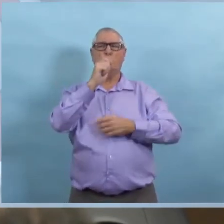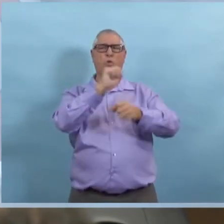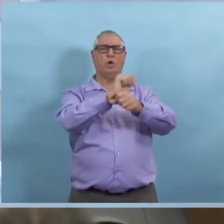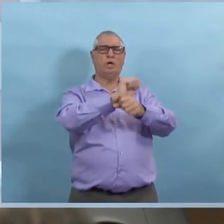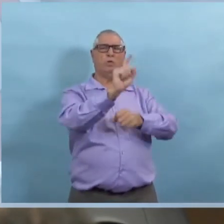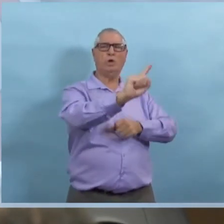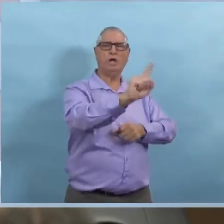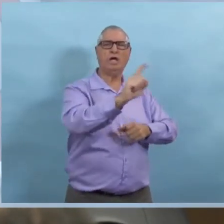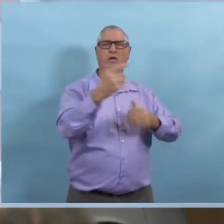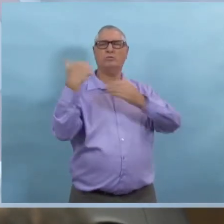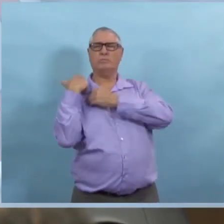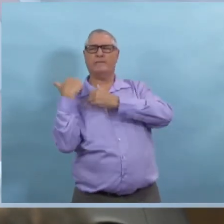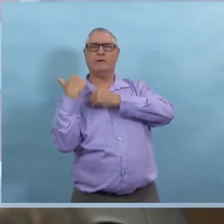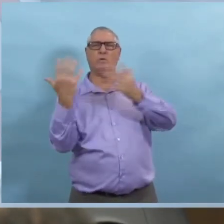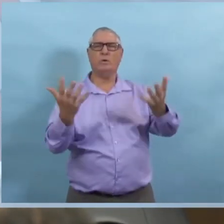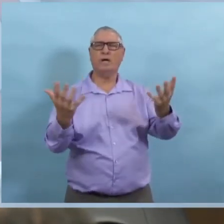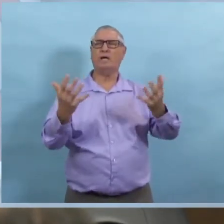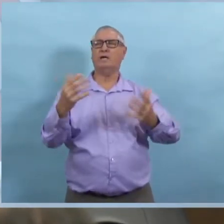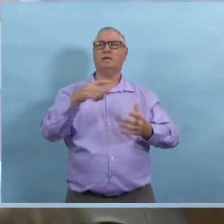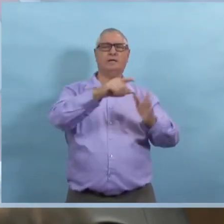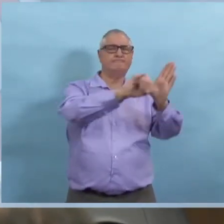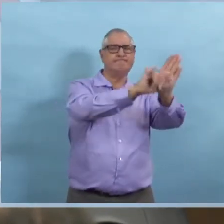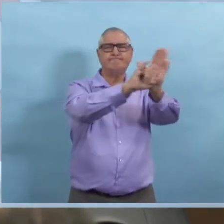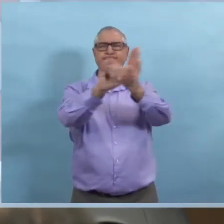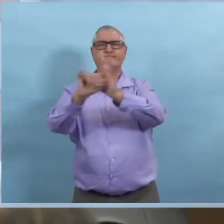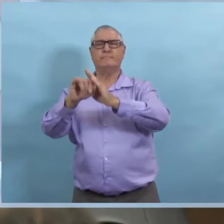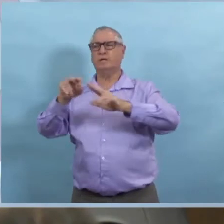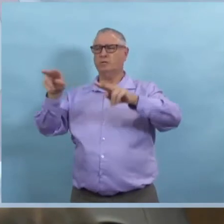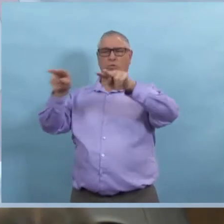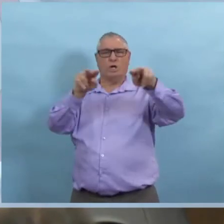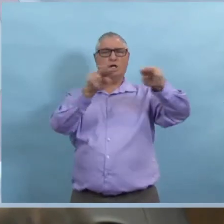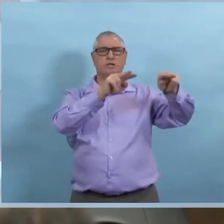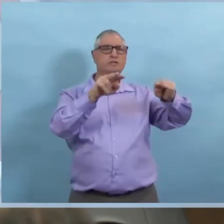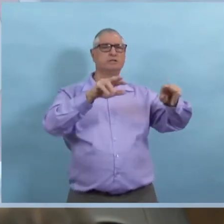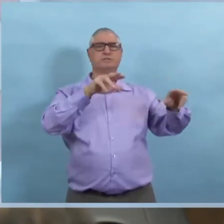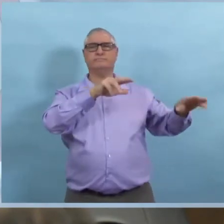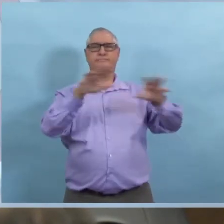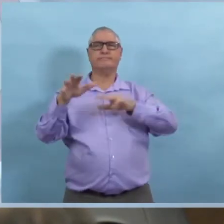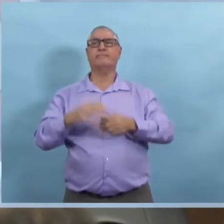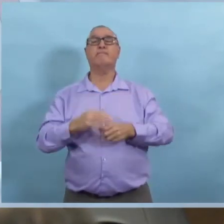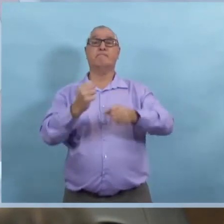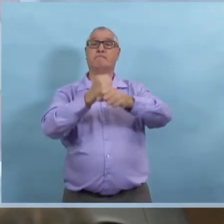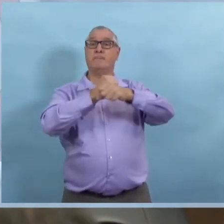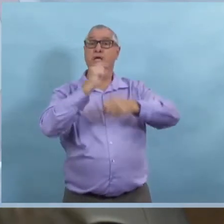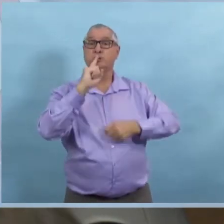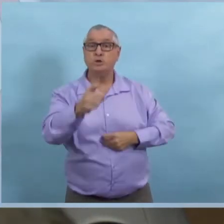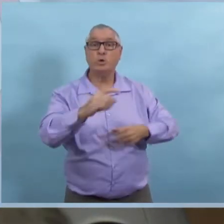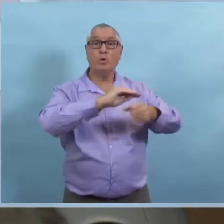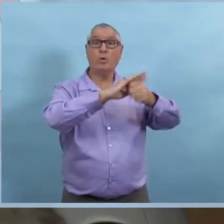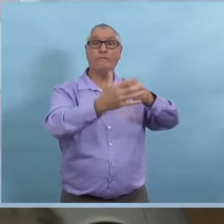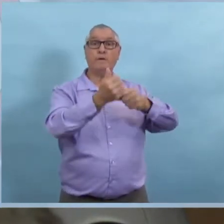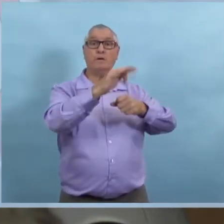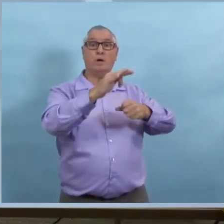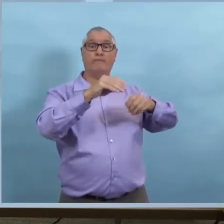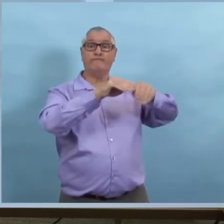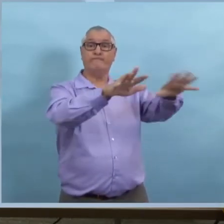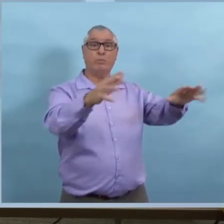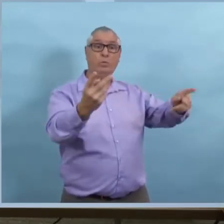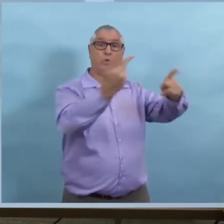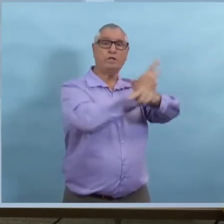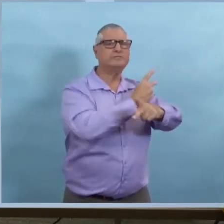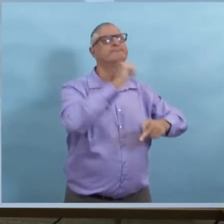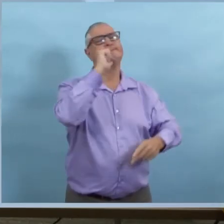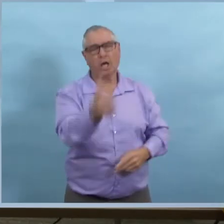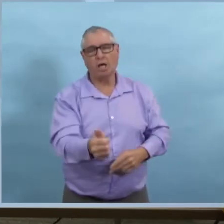'identifier et de réorienter le personnel à cet endroit-là sans réintroduire le virus